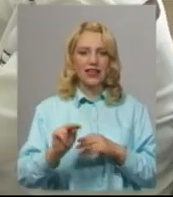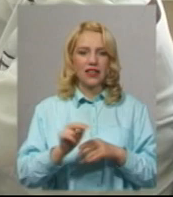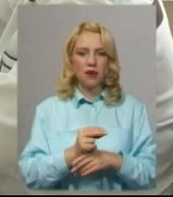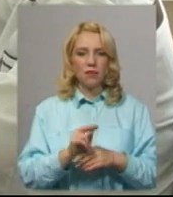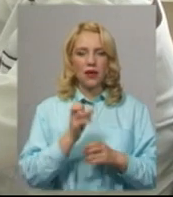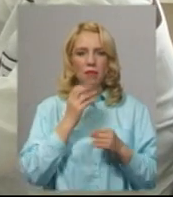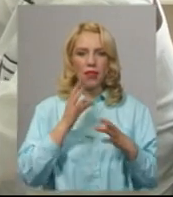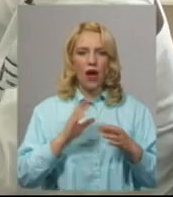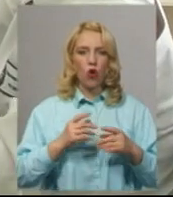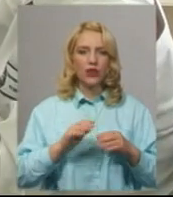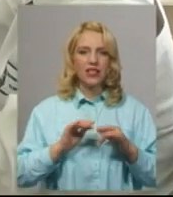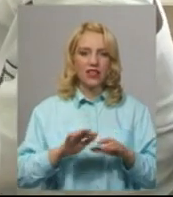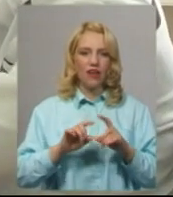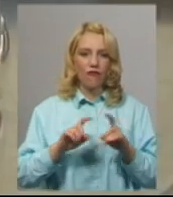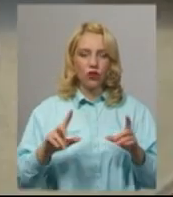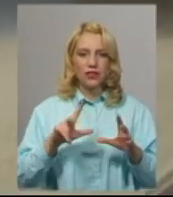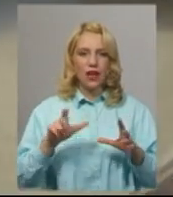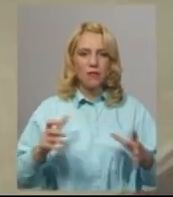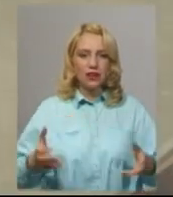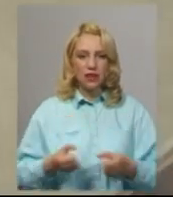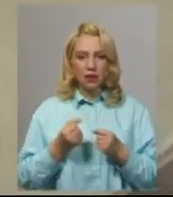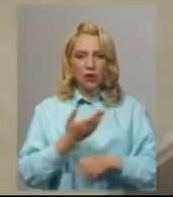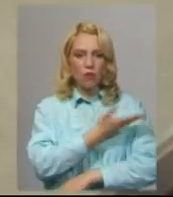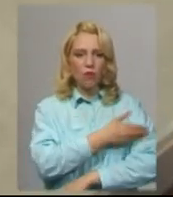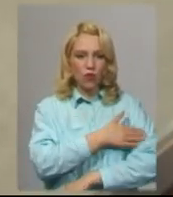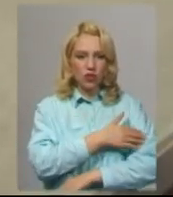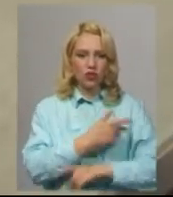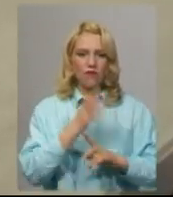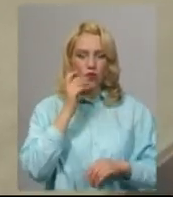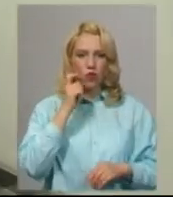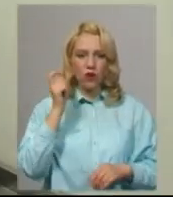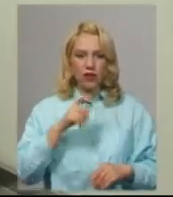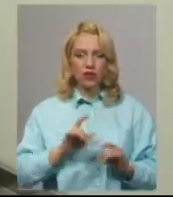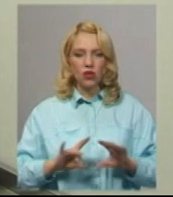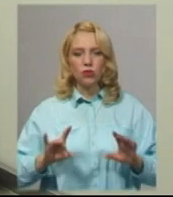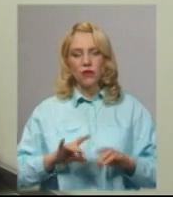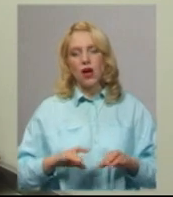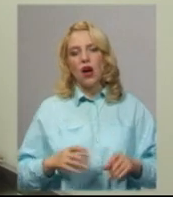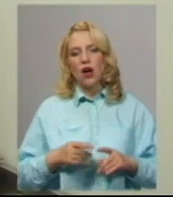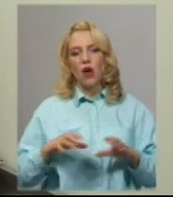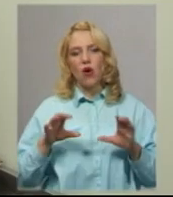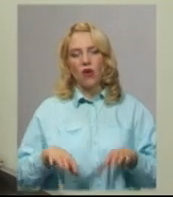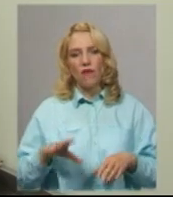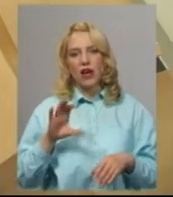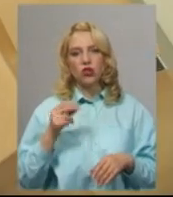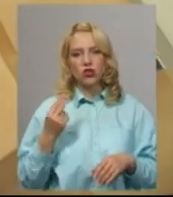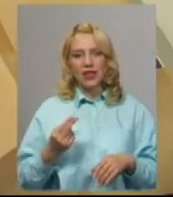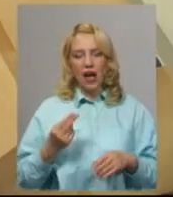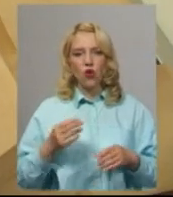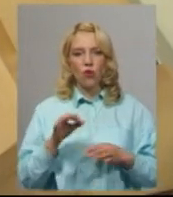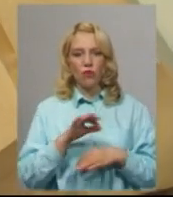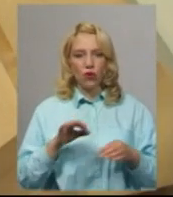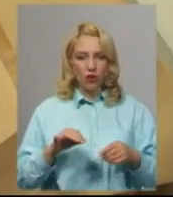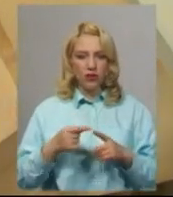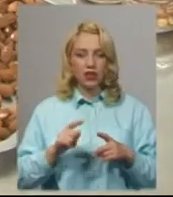зміцнення громад за підтримки посольства Польщі в Україні, розповідає голова соціального кооперативу Максим Петрик. Каже, склали бізнес-план та